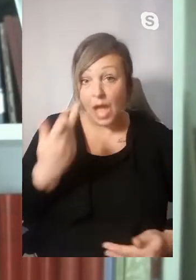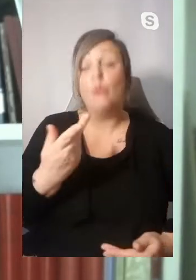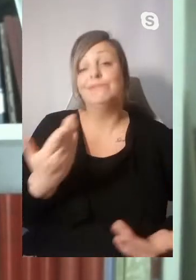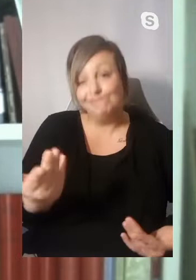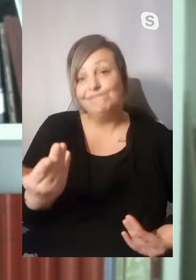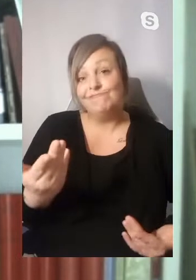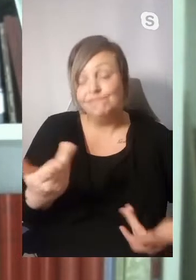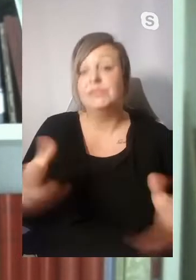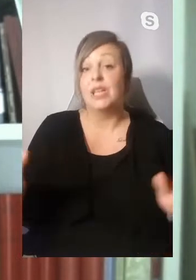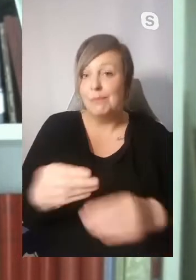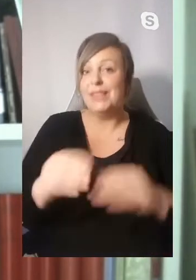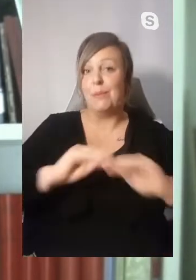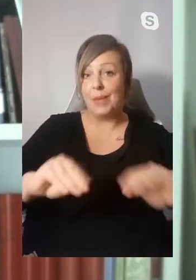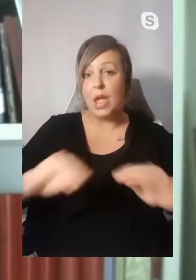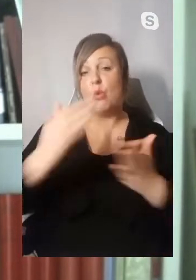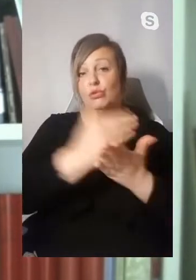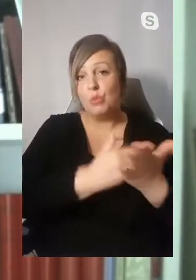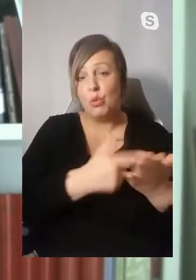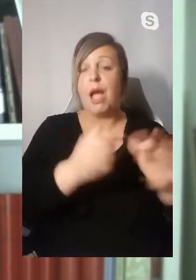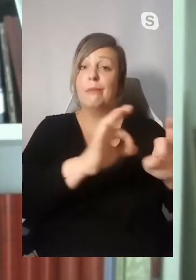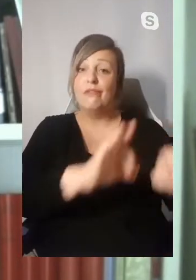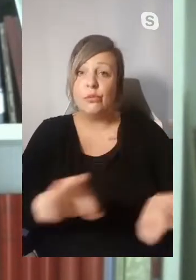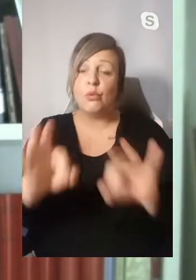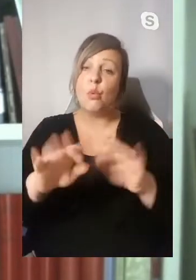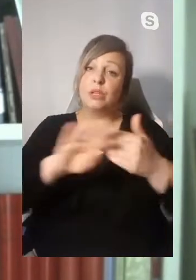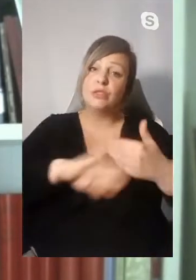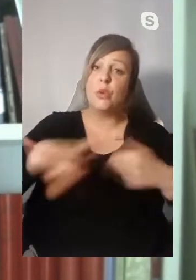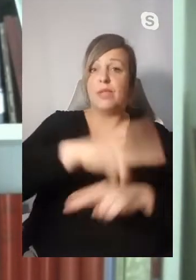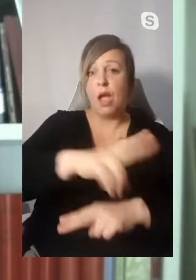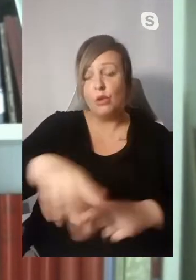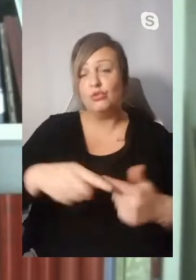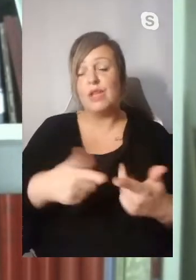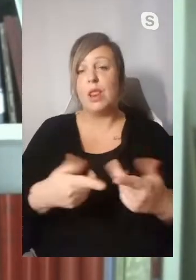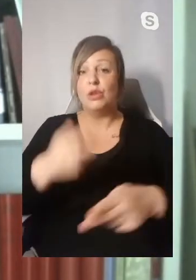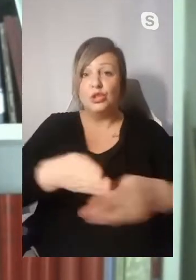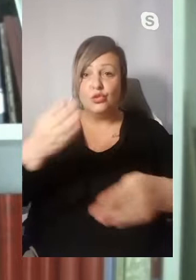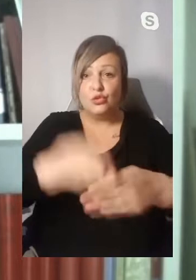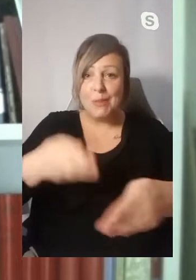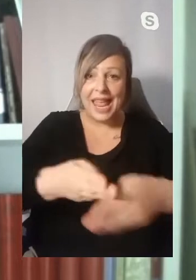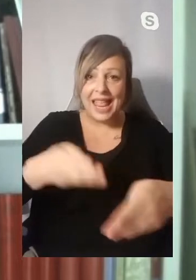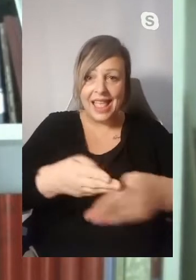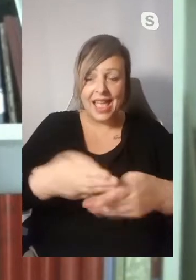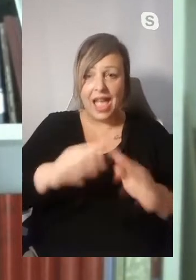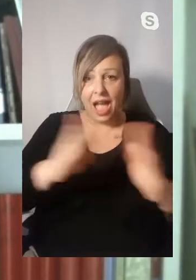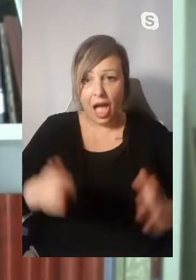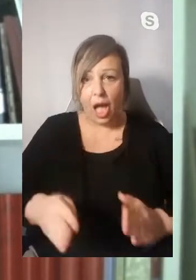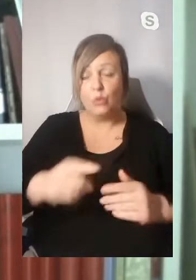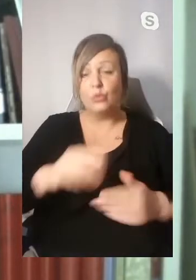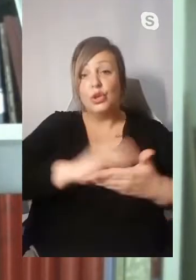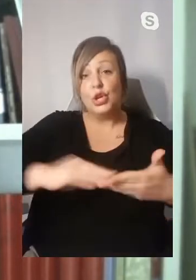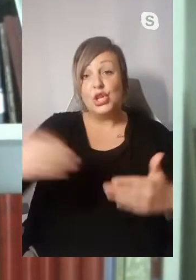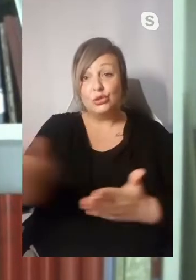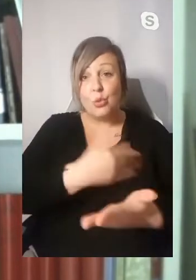nämlich das museumspädagogische Programm, die Führungen durch die Sonderausstellung, das Schmieden im Schmiedehaus,